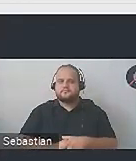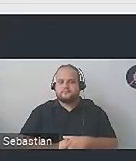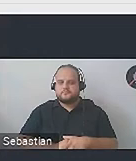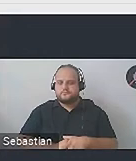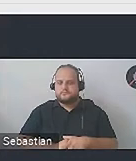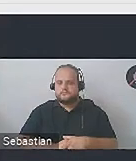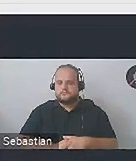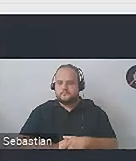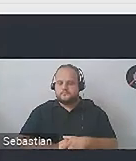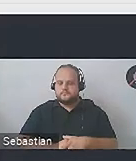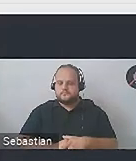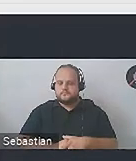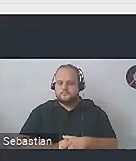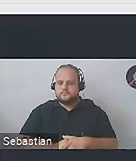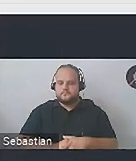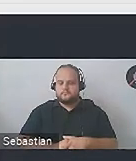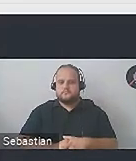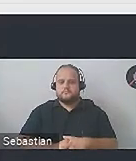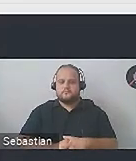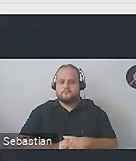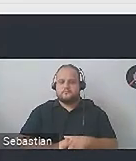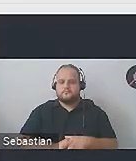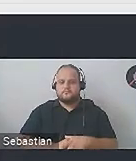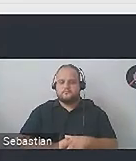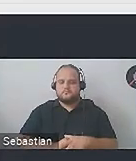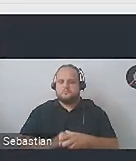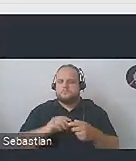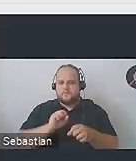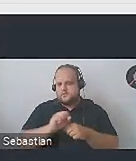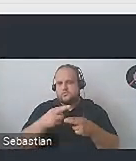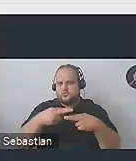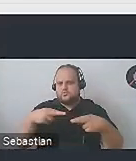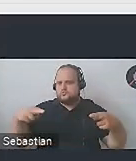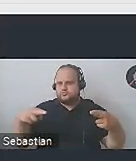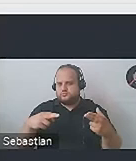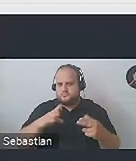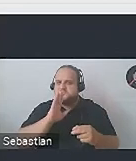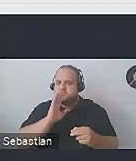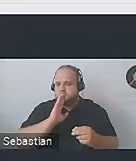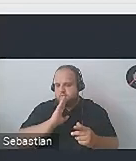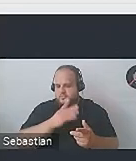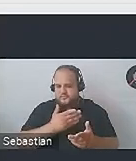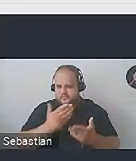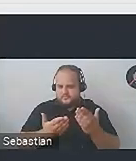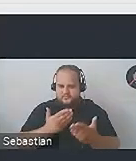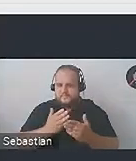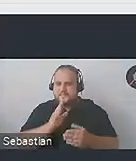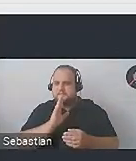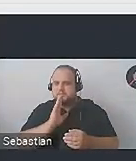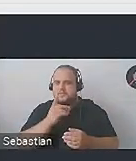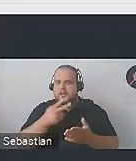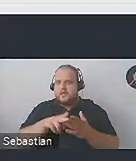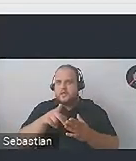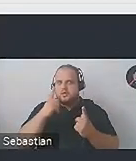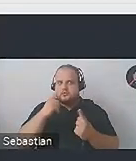brajlowski. Też się na to czasem mówi. Bo są różne urządzenia, wszystkie dosyć podobne, które pozwalają osobie